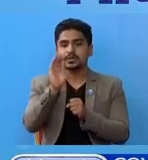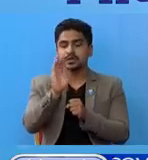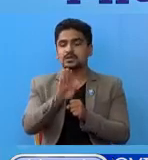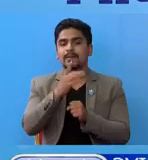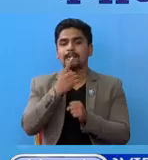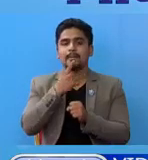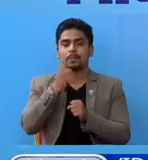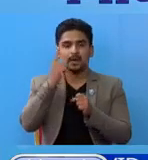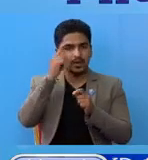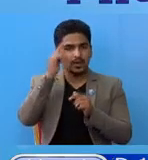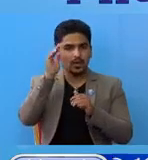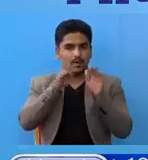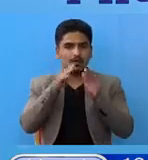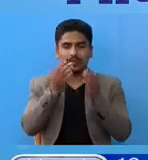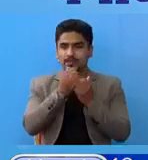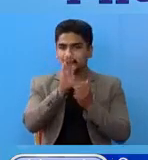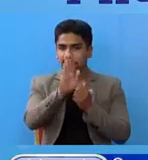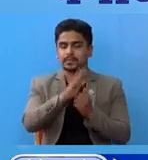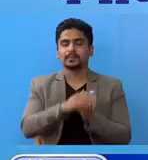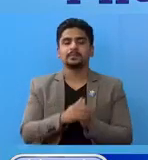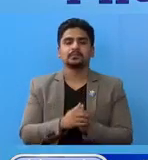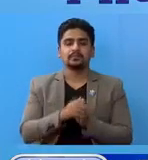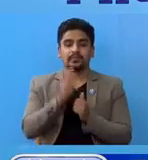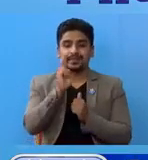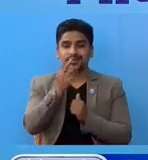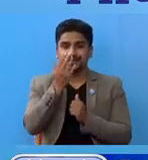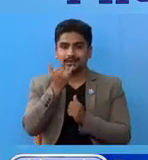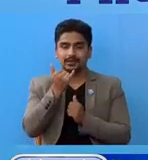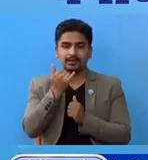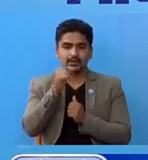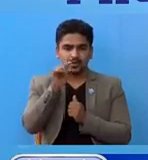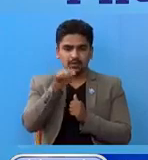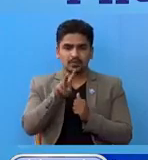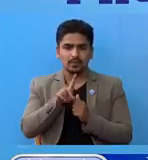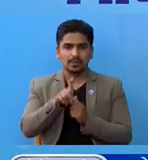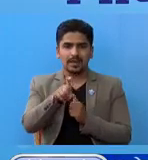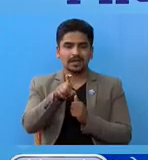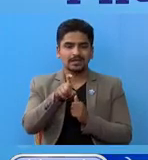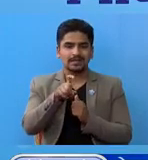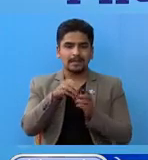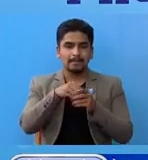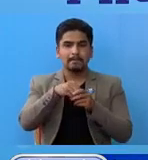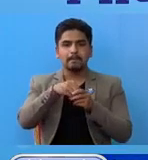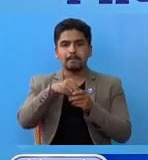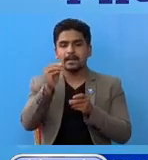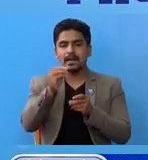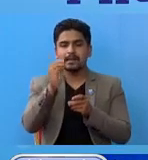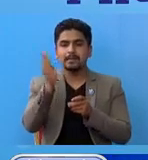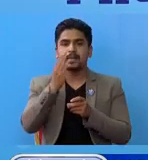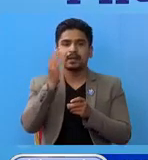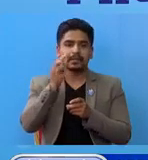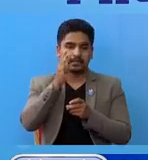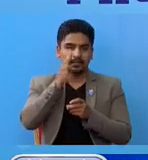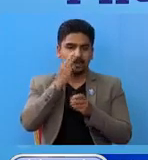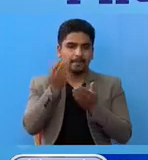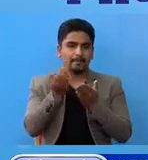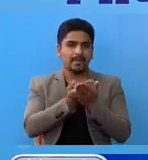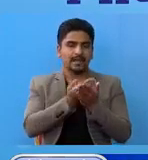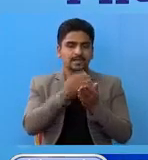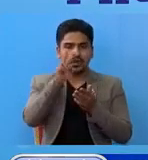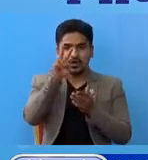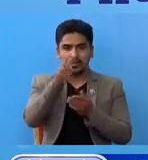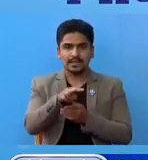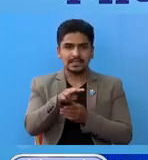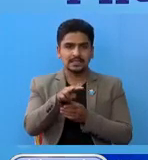बनने आंकलन गरियेको छा, तथा पि यो वाईरस बाहिरी बाता बरण मा बास्ने